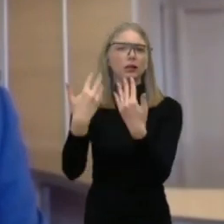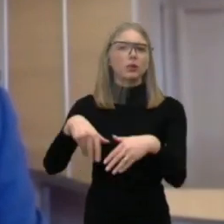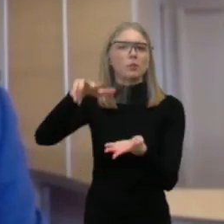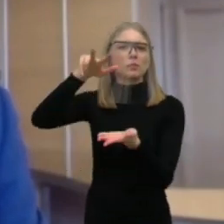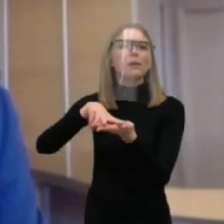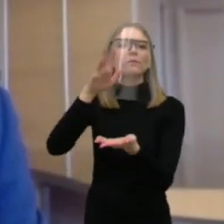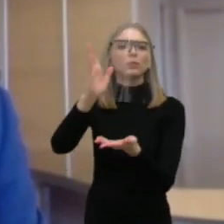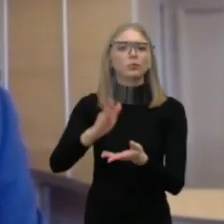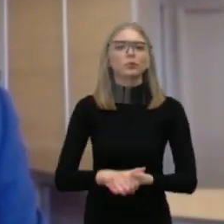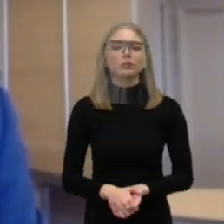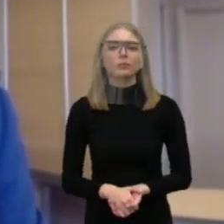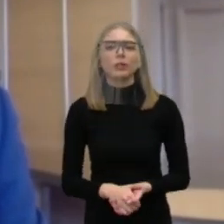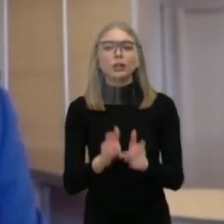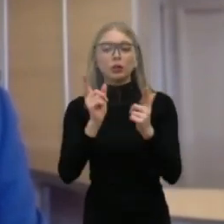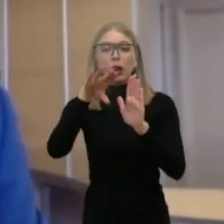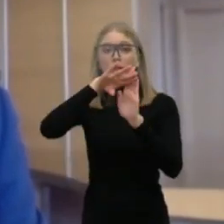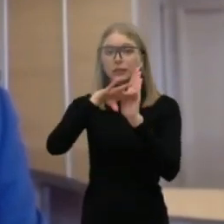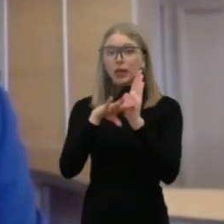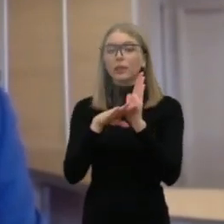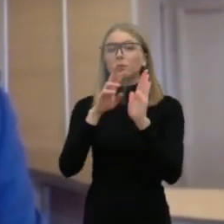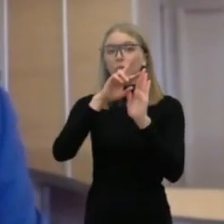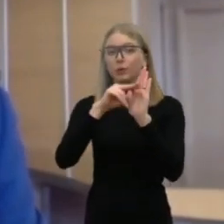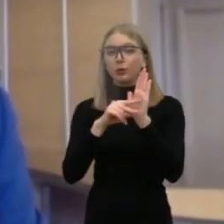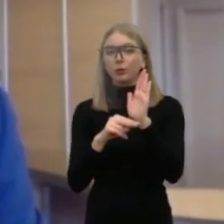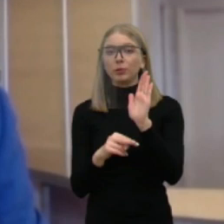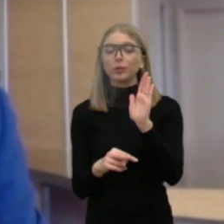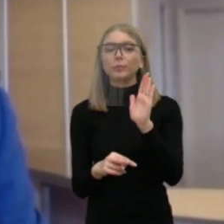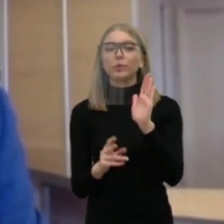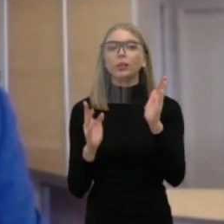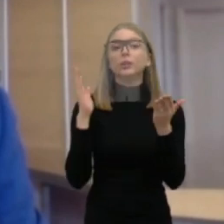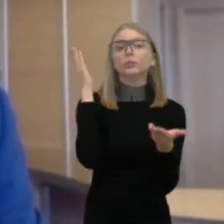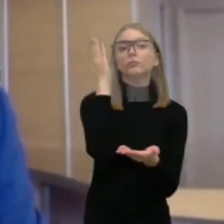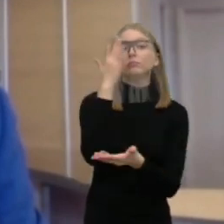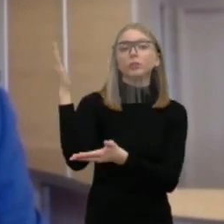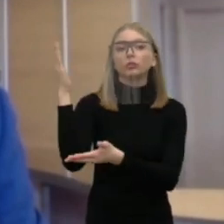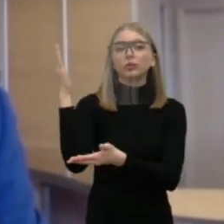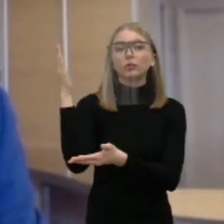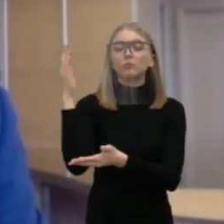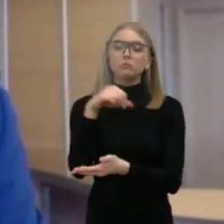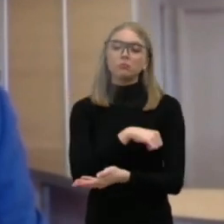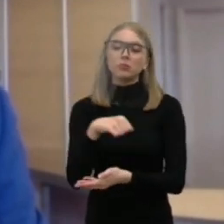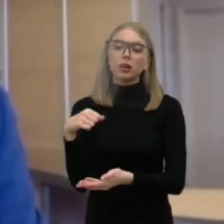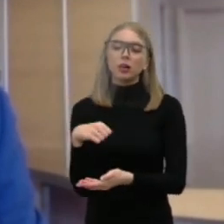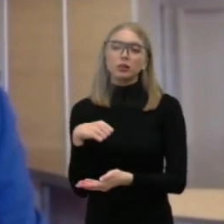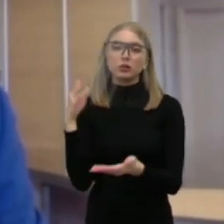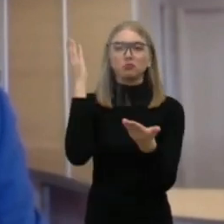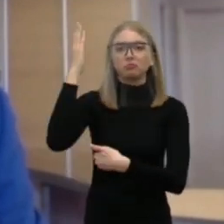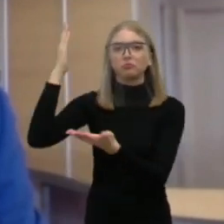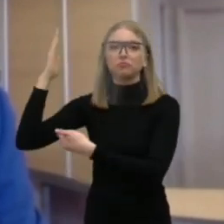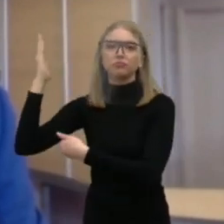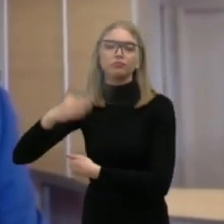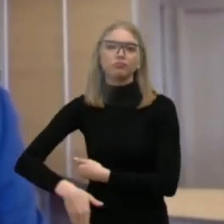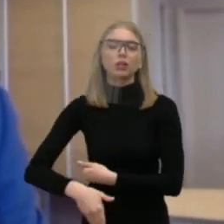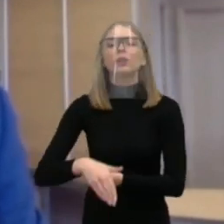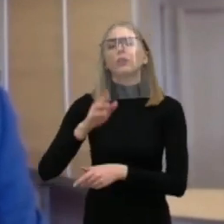Pačių įstatymų bus pakeista dar į daugiau aprivojimų, kurie bus įdėgti būtent saugomos į teritorijose.